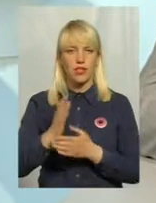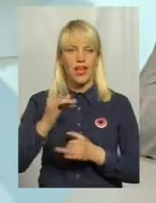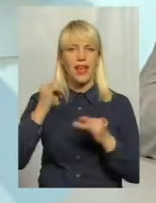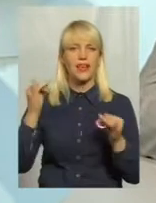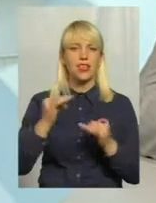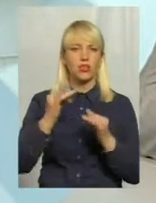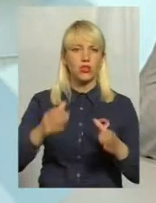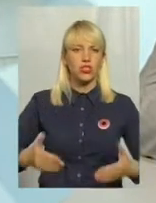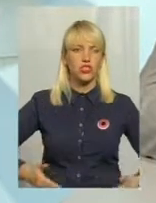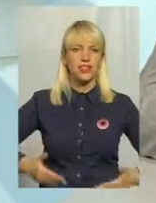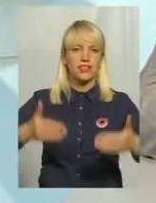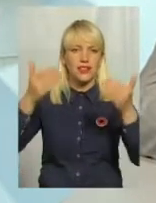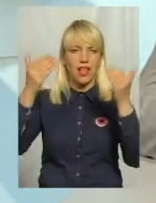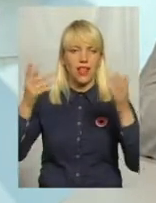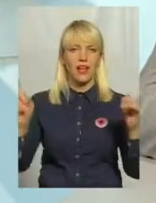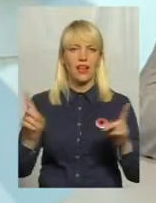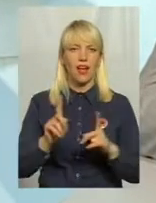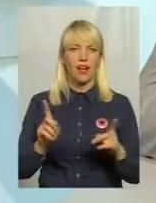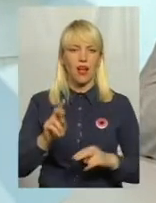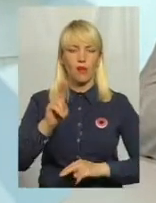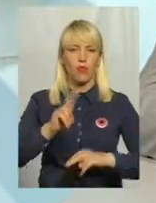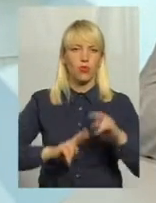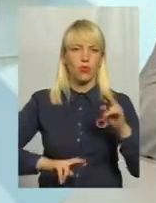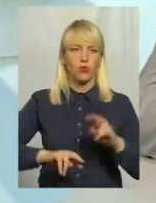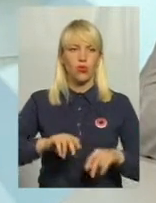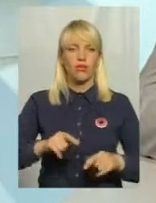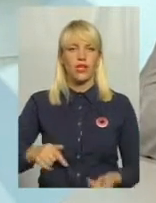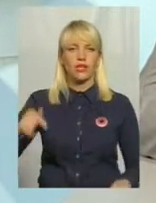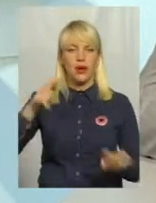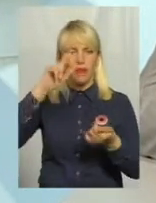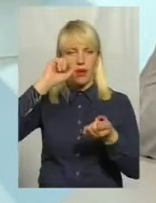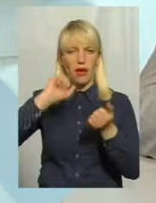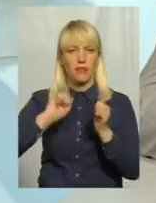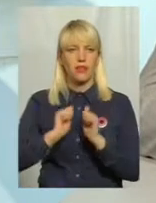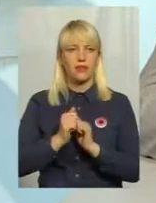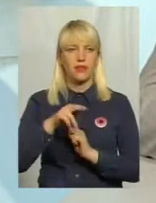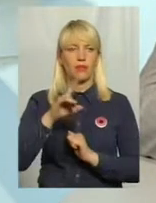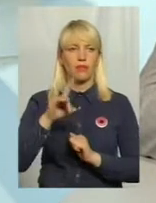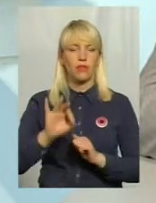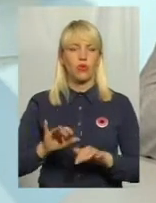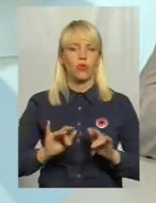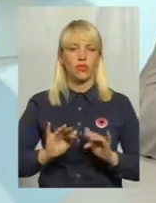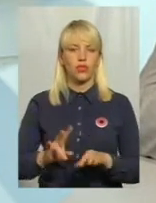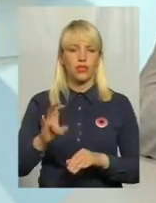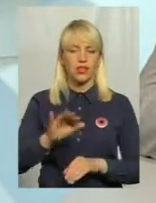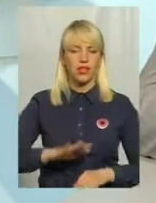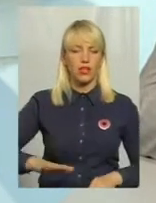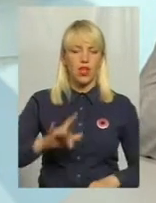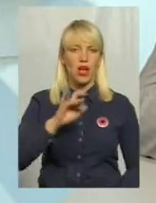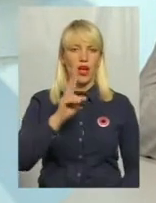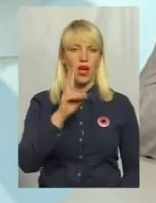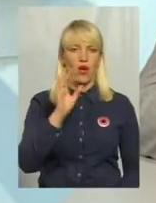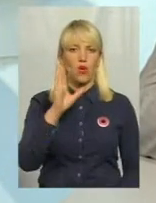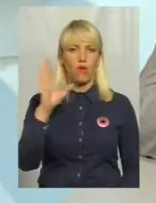побудована з нагоди пам'яті про дії на території мікрорайона Ракова